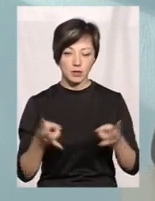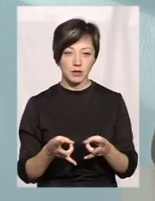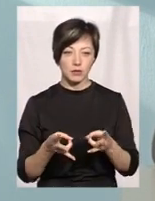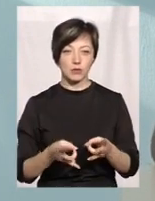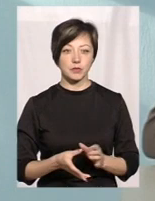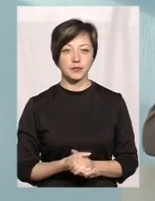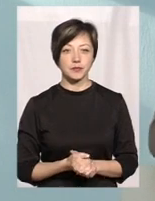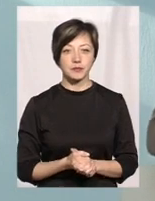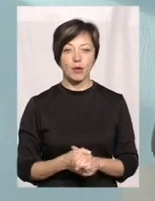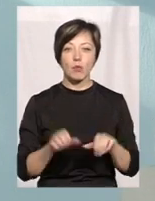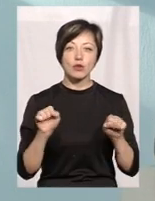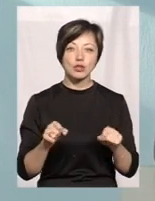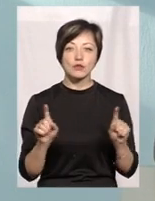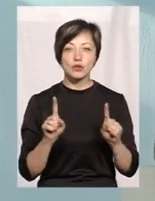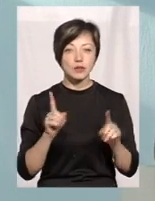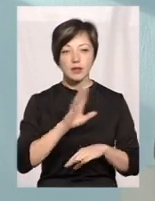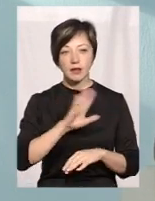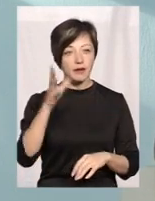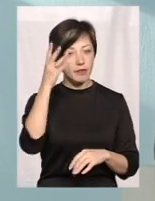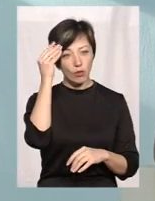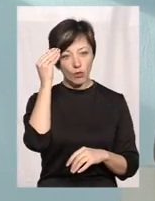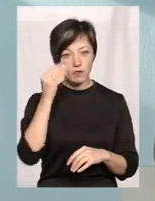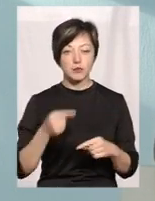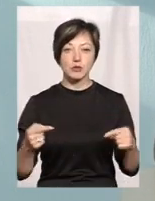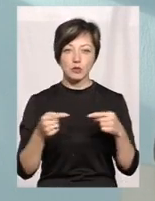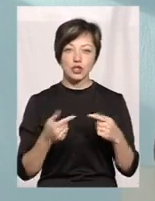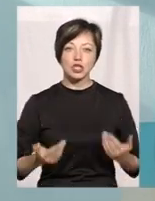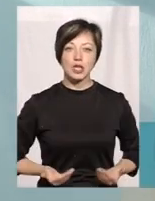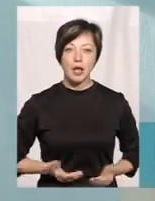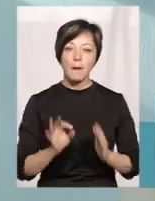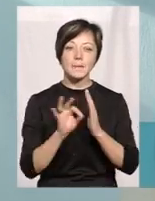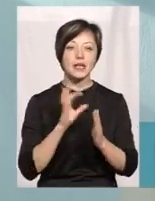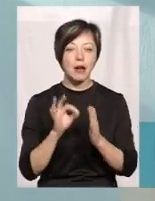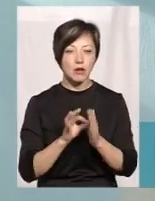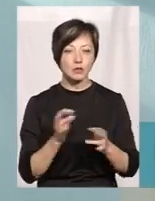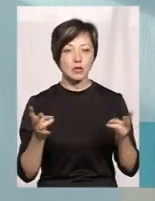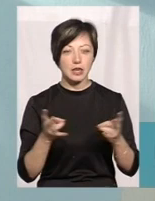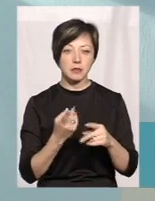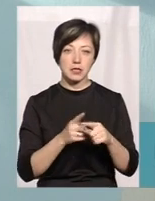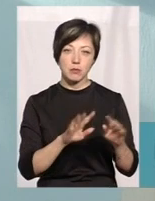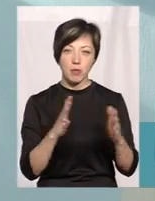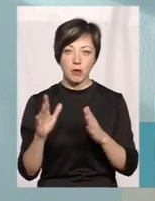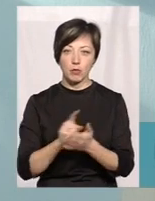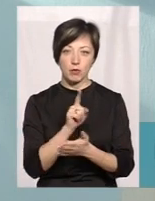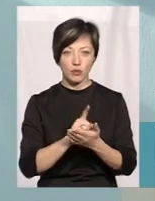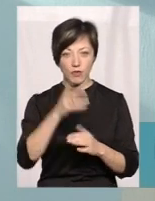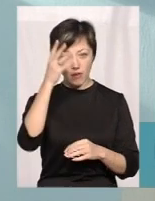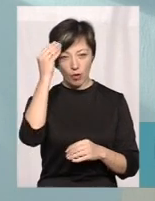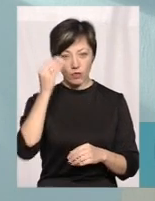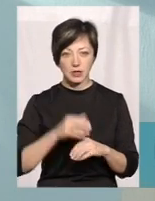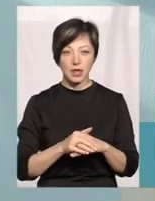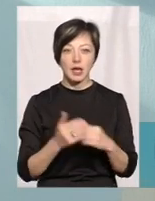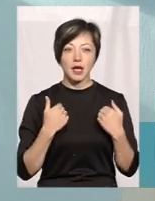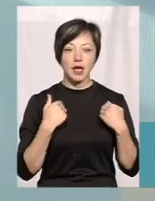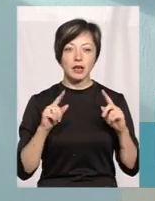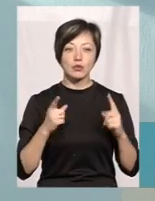і де це десь, можливо, щось не враховано. Безумовно, життя підказує і треба ці моменти обов'язково враховувати. А